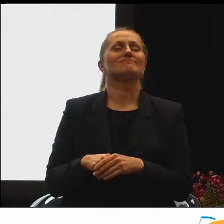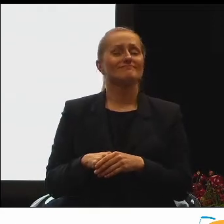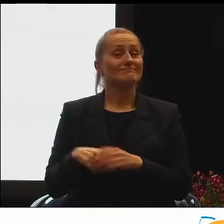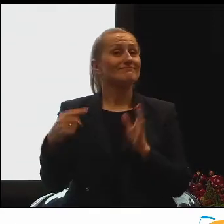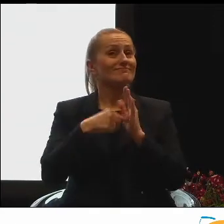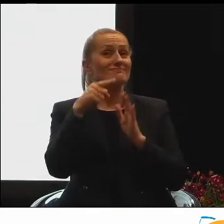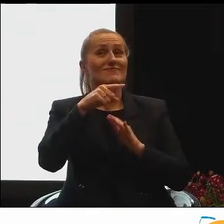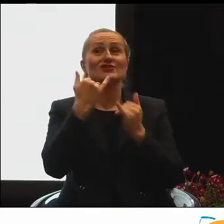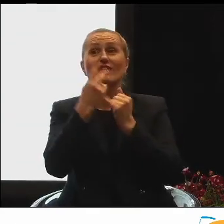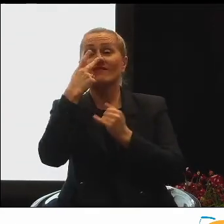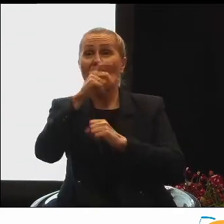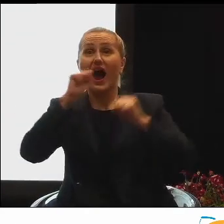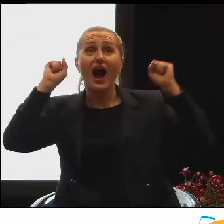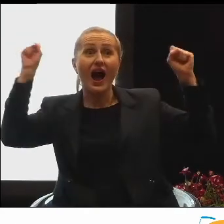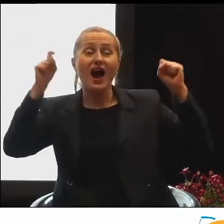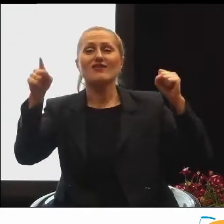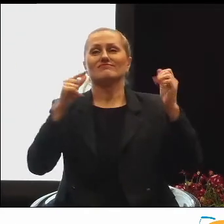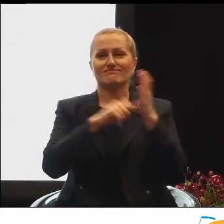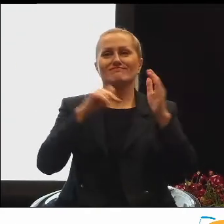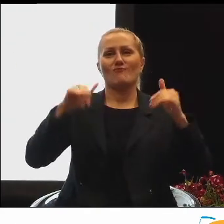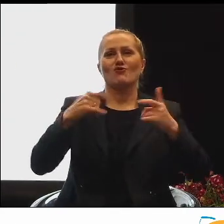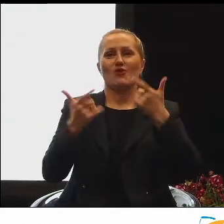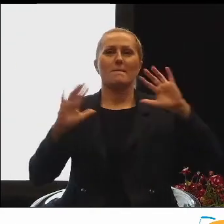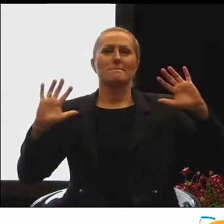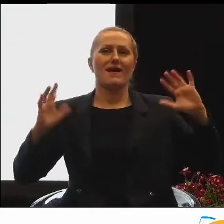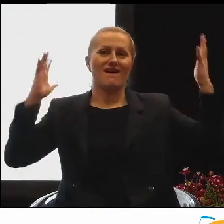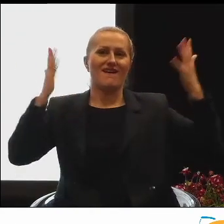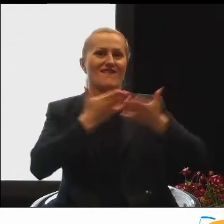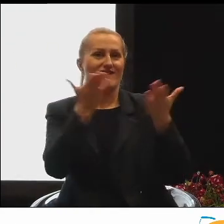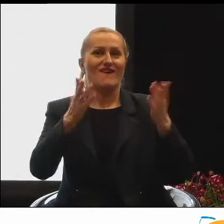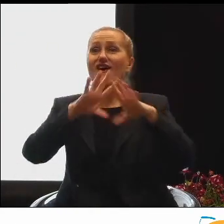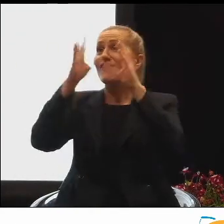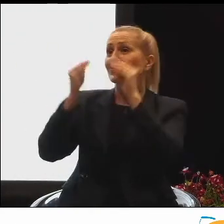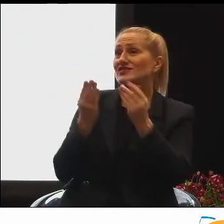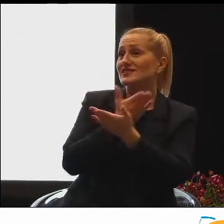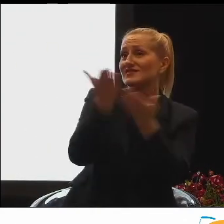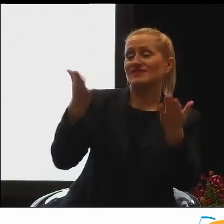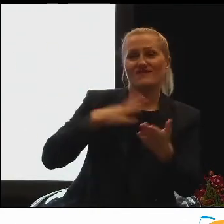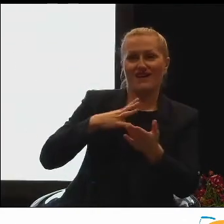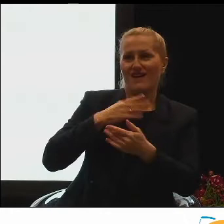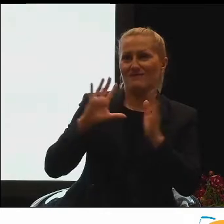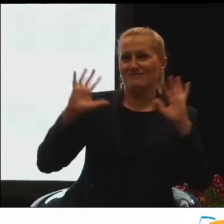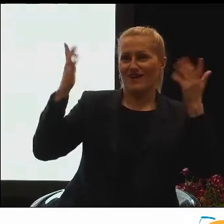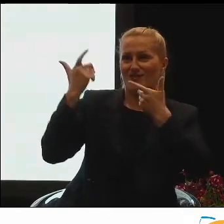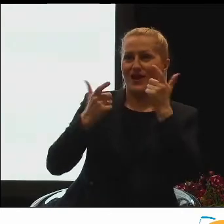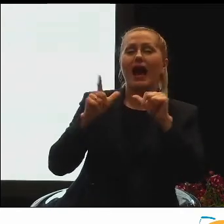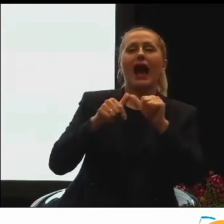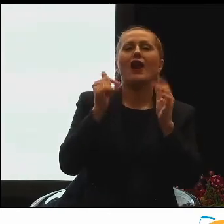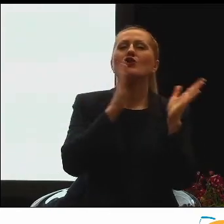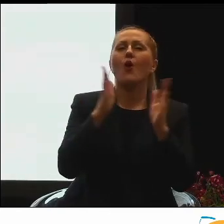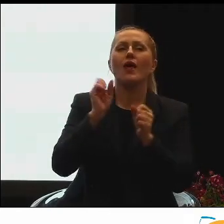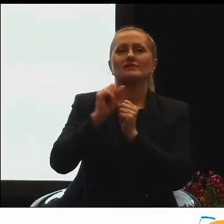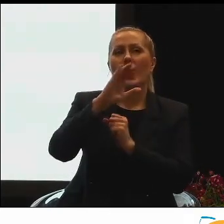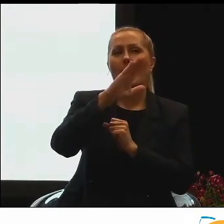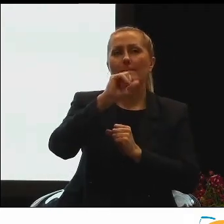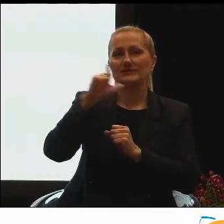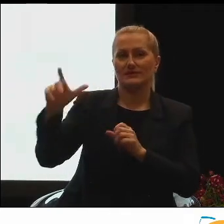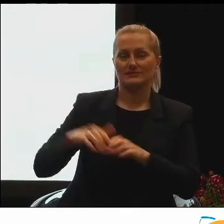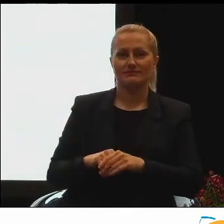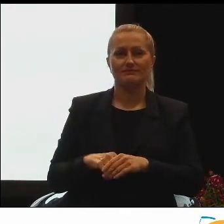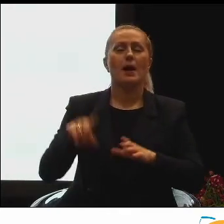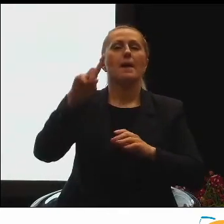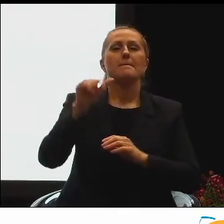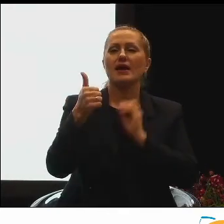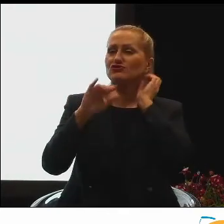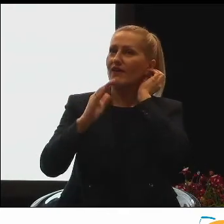można nawet bić prawo, skoro już mówimy o dłoniach. Wszystkim należą się prawa, wszystkim. Ale kolejność jest alfabetyczna. A więc,